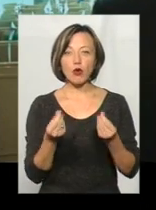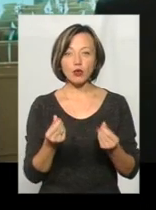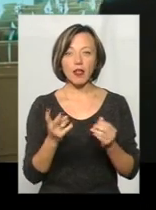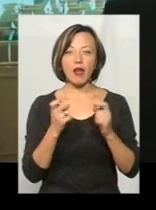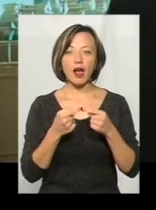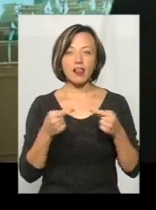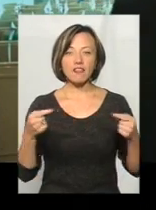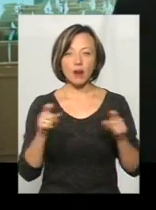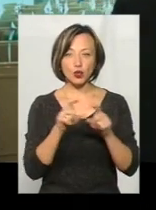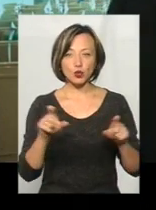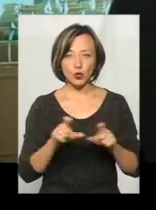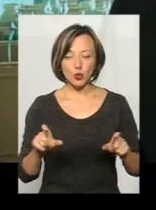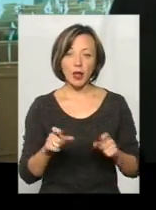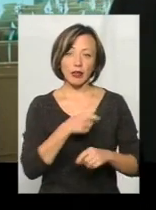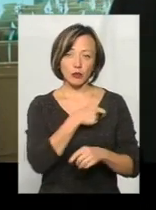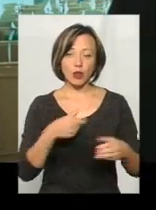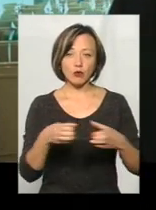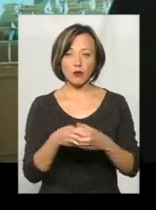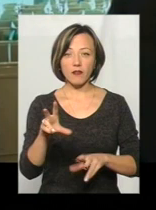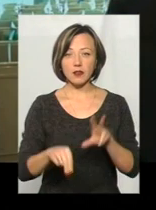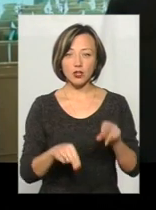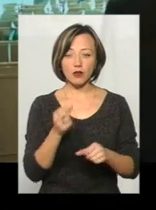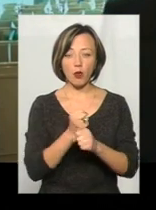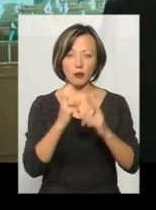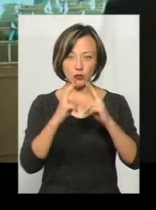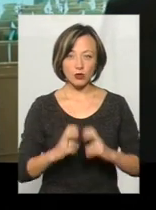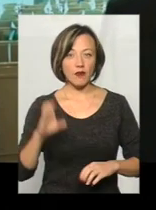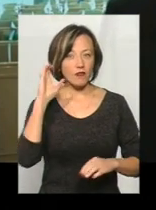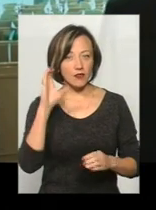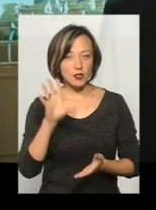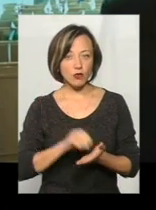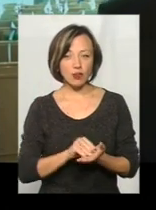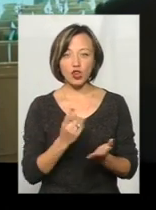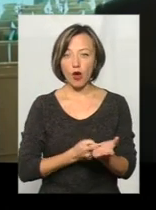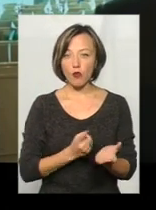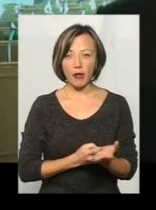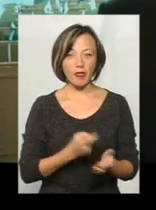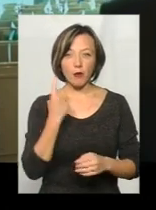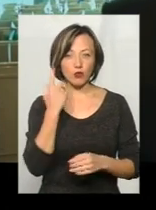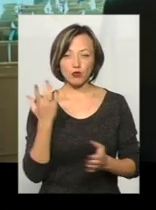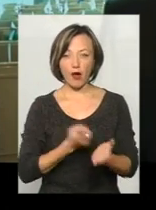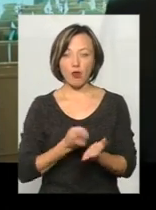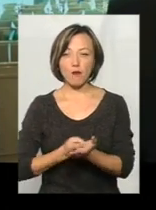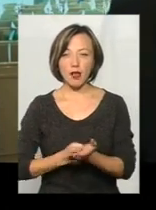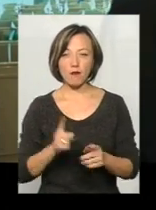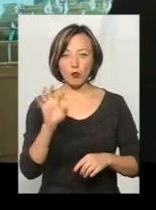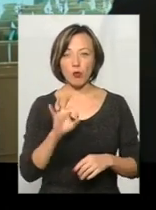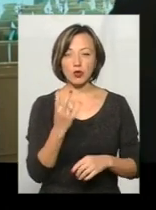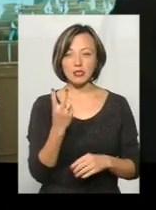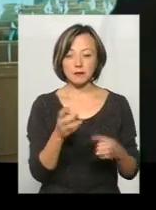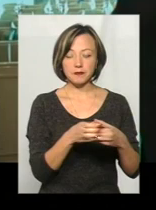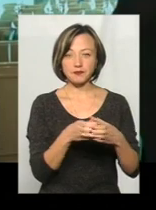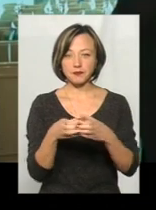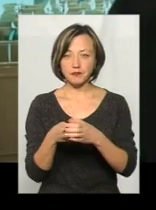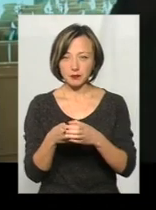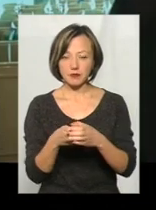на інфраструктуру. Тому депутатський корпус, сьогодні, я вважаю, опрацювавши, вислухавши аргументи, тобто не почутих аргументів по цих двох невеликих